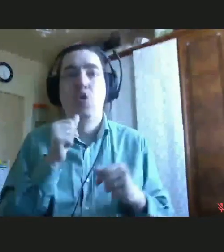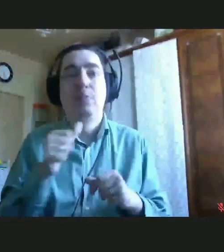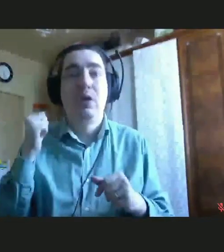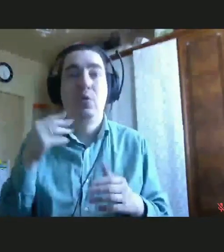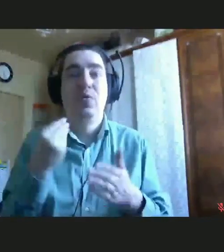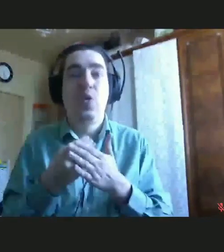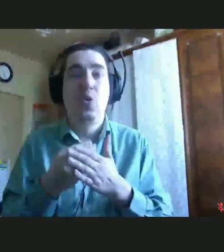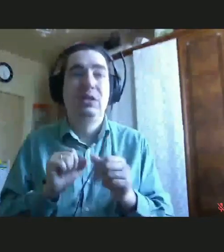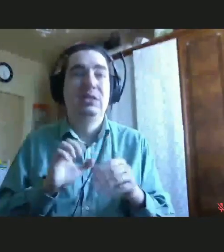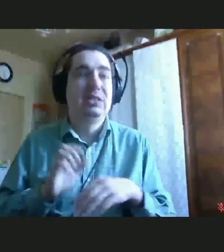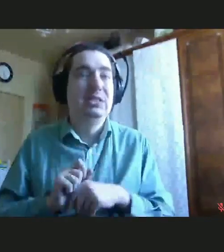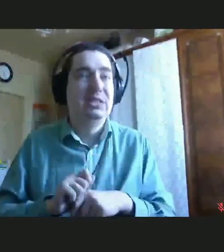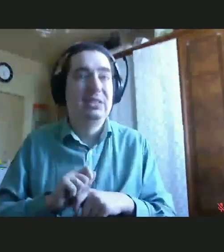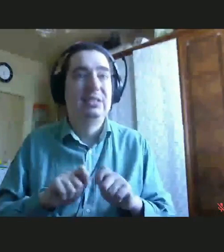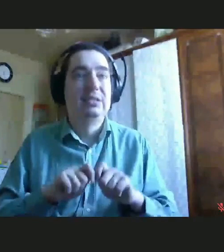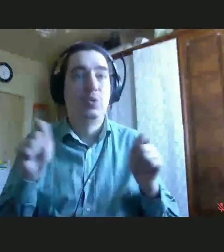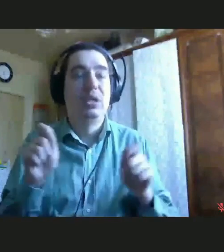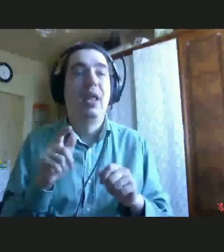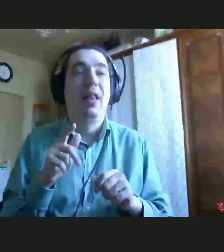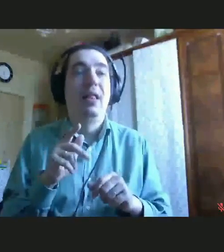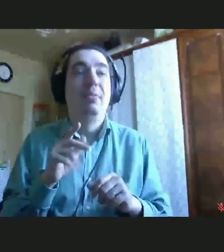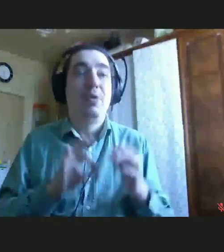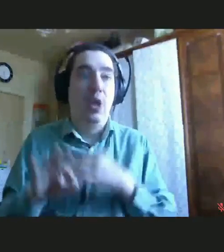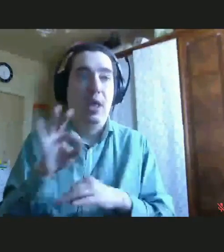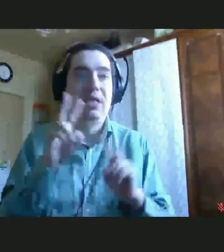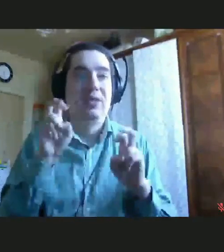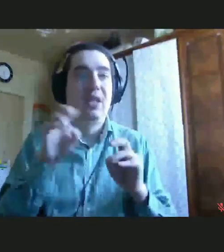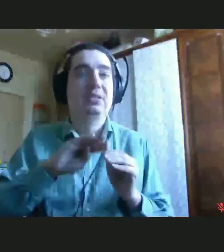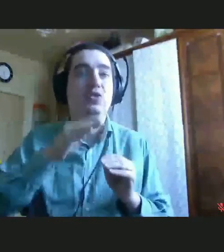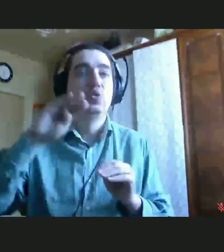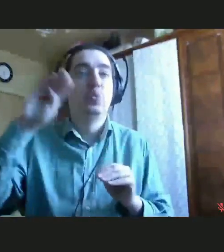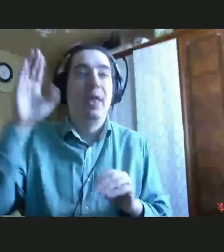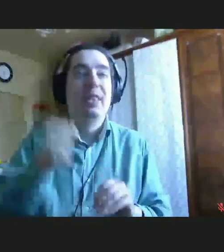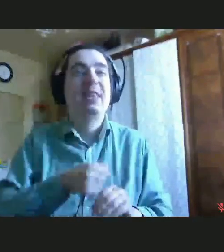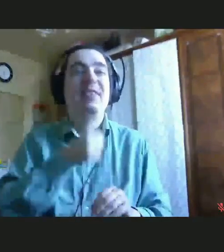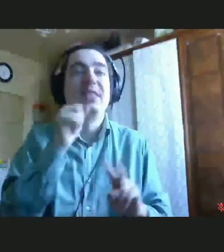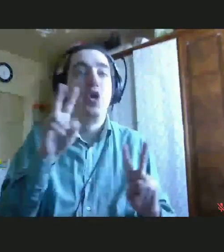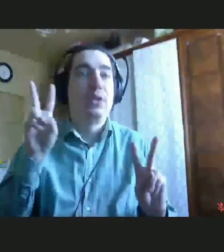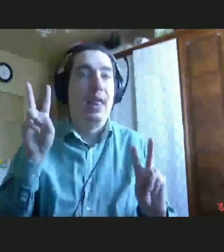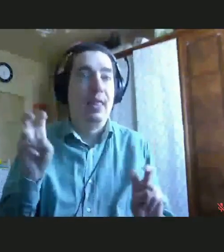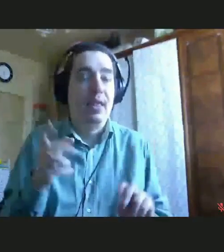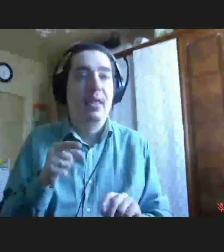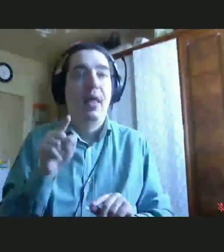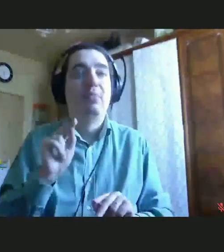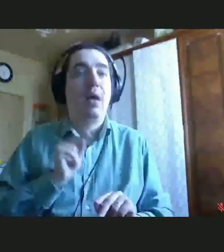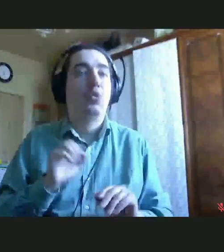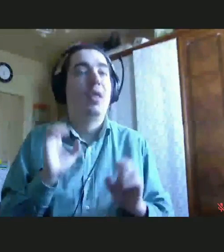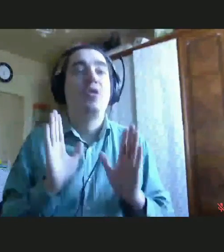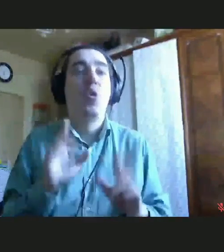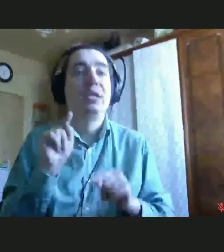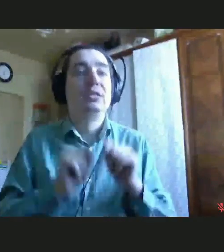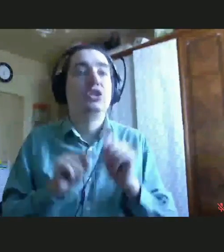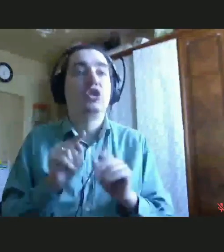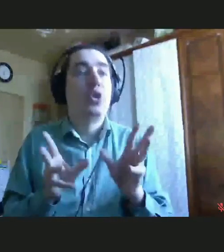запустил проект, который называется «Ступени взросления», в рамках которого мы работаем не только с родителями, но и